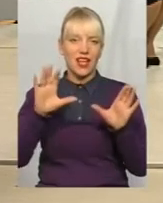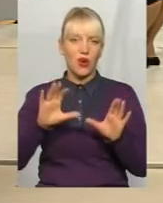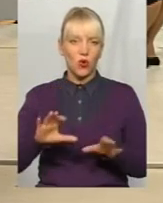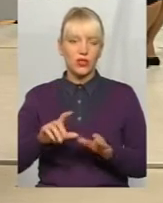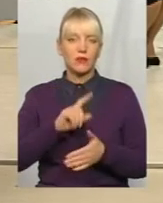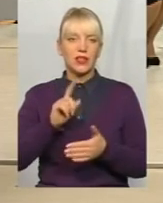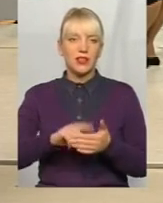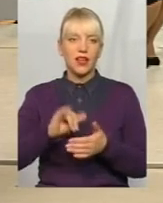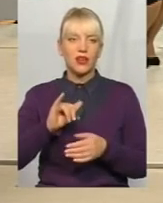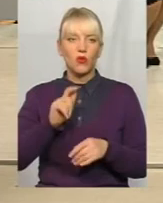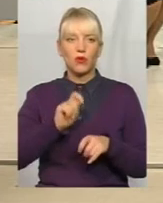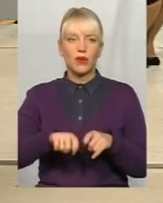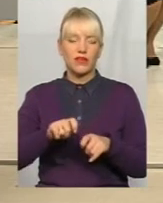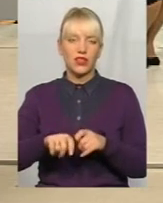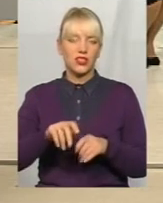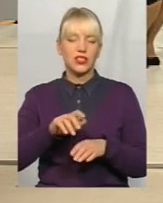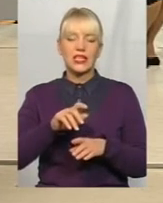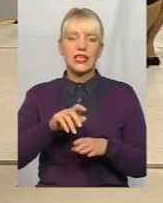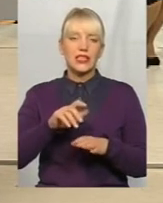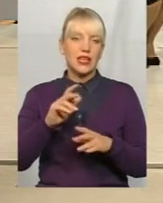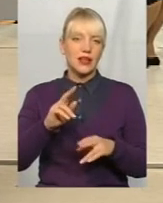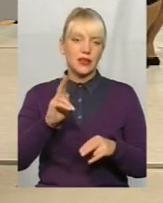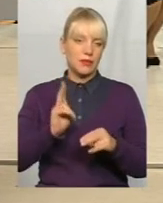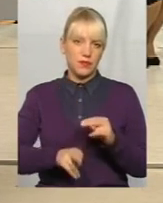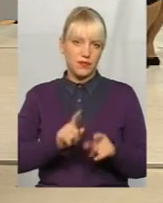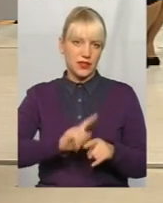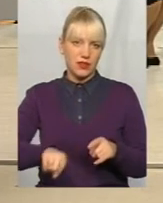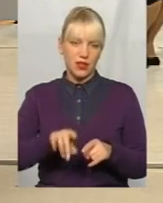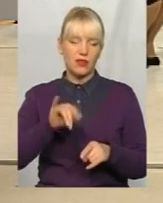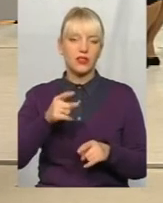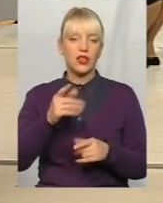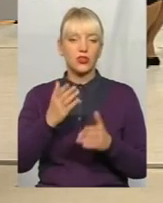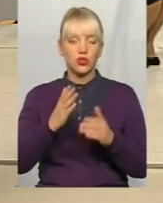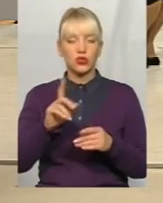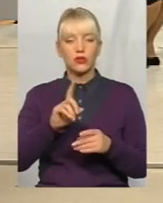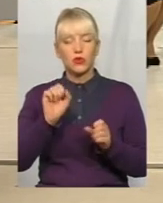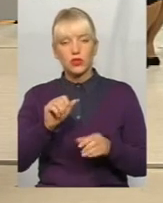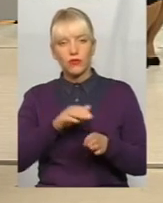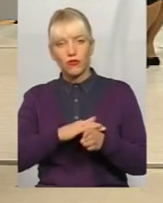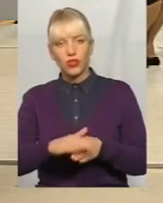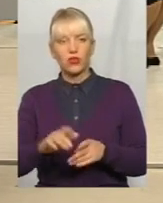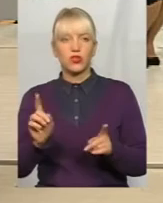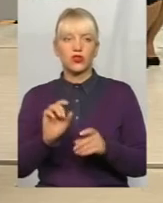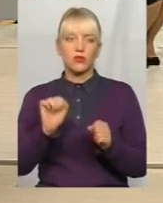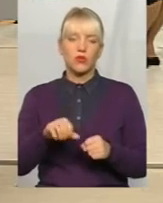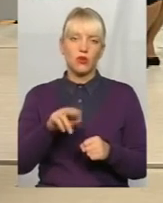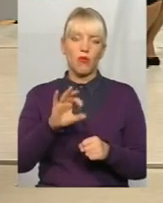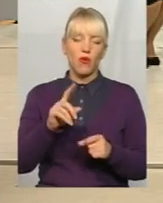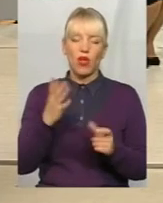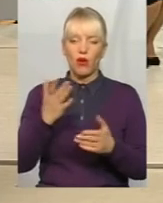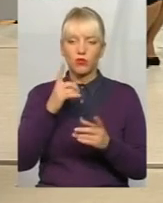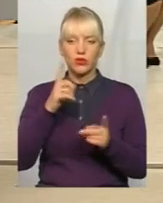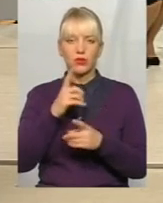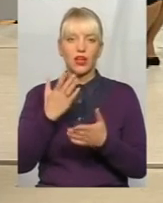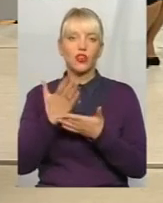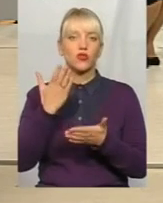запитання у перевіряючих відпадуть зразу. А те, що законно, значить, щось ми можемо виконати, щось ми можемо навіть по якомусь мінімуму, якщо якісь